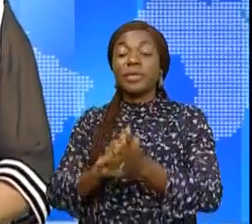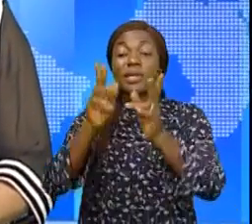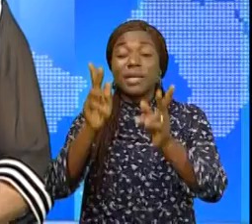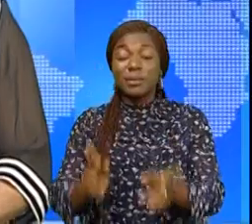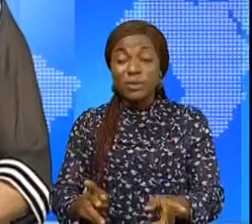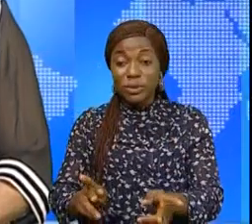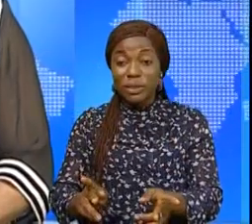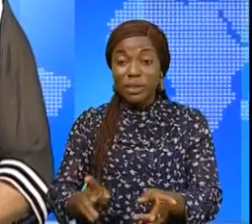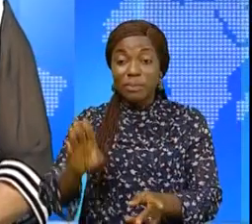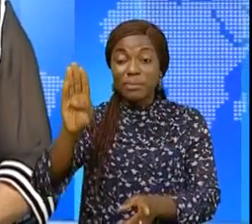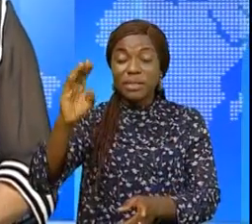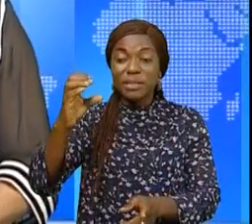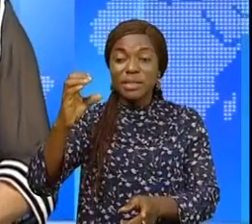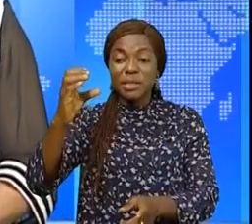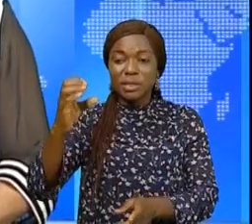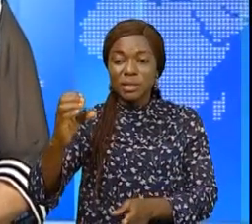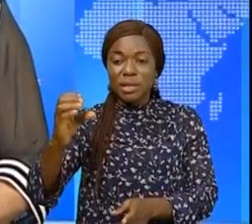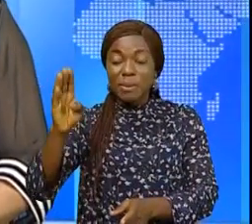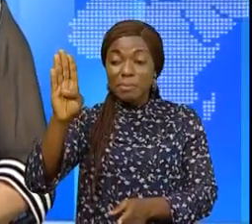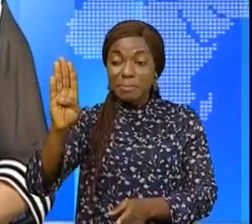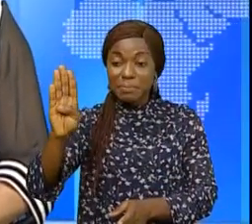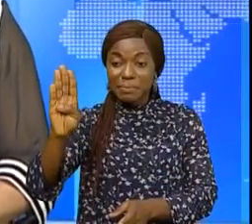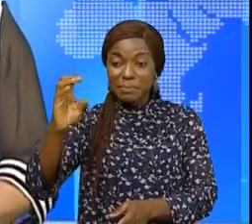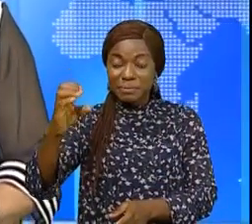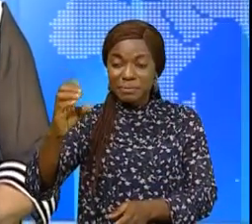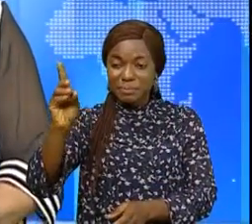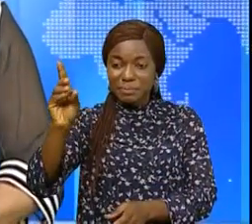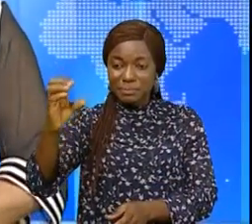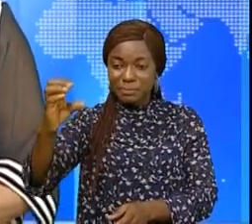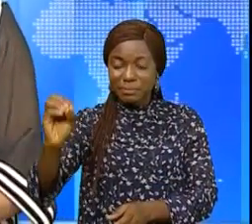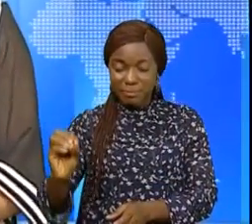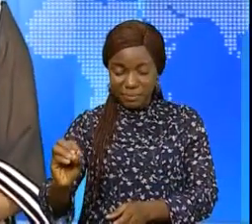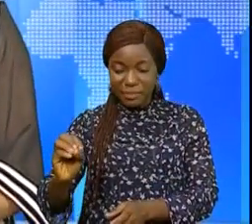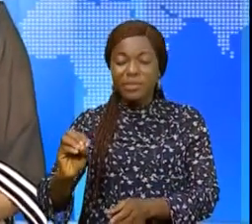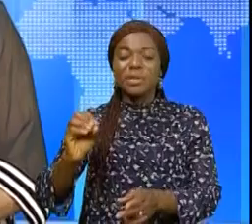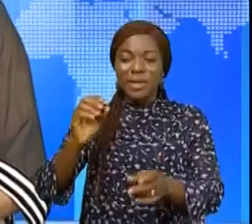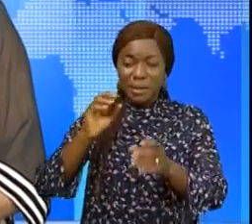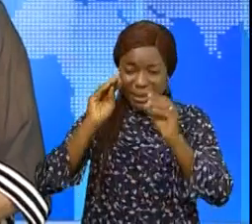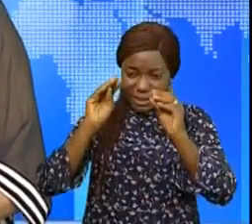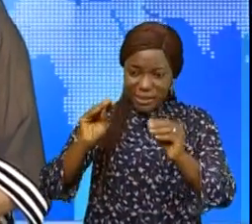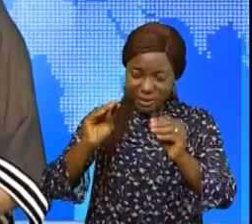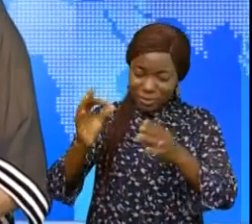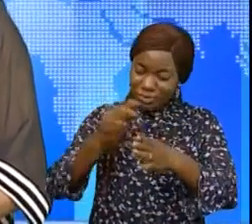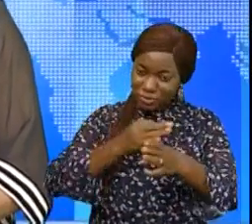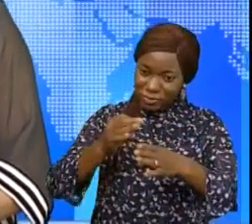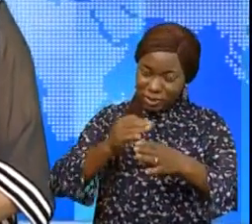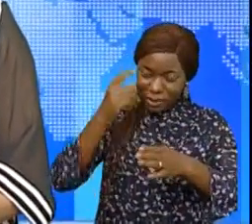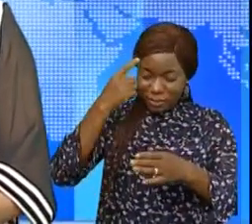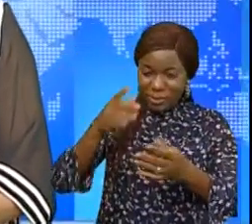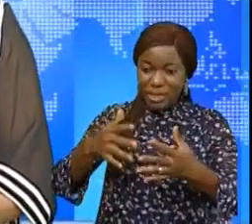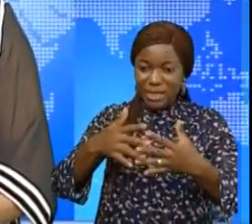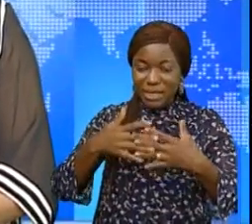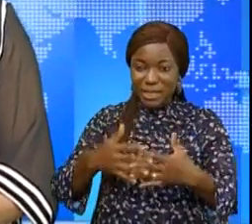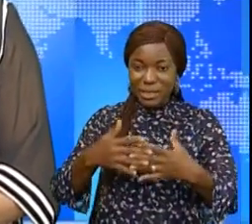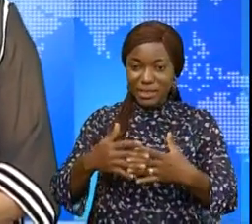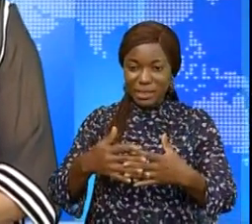du BSECO ont appris les méthodes et techniques d'utilisation des outils de gestion une formation réalisée avec le concours